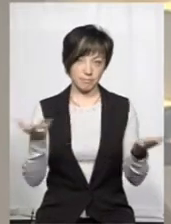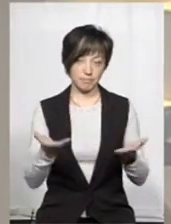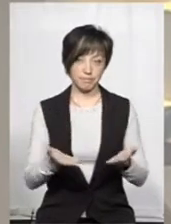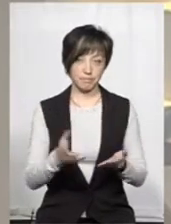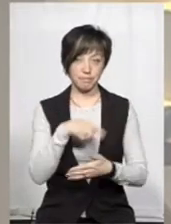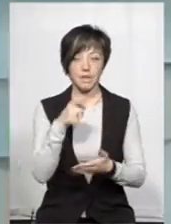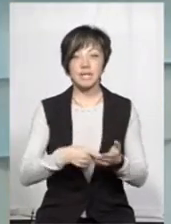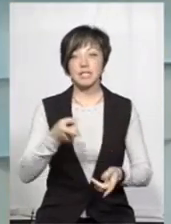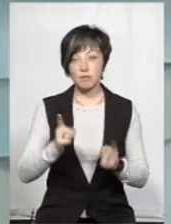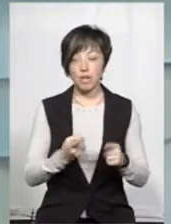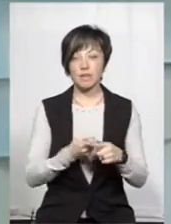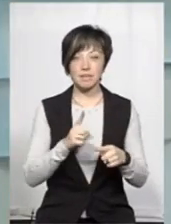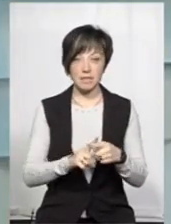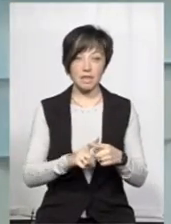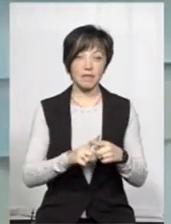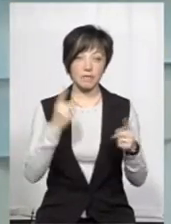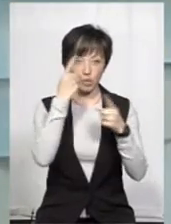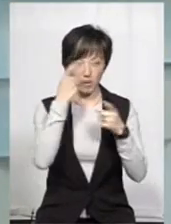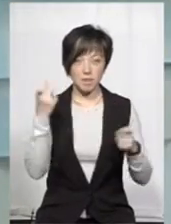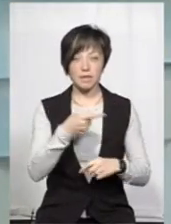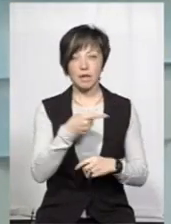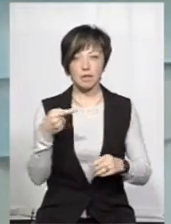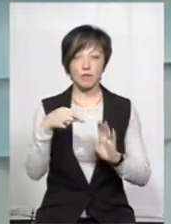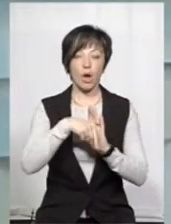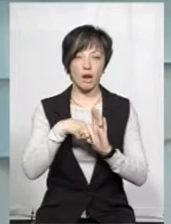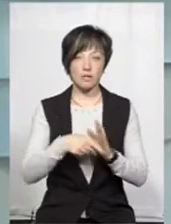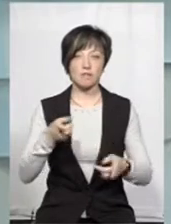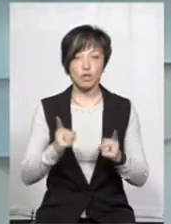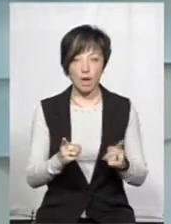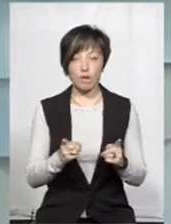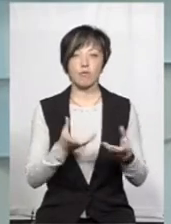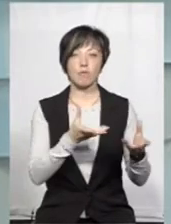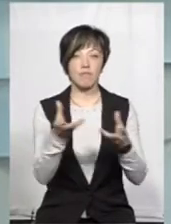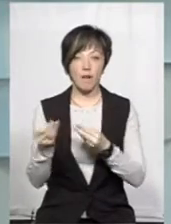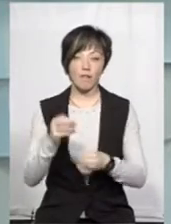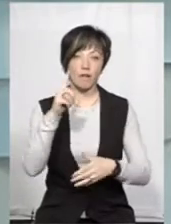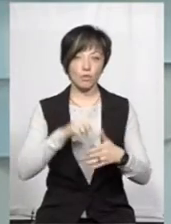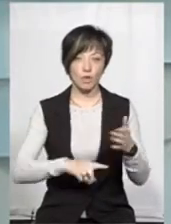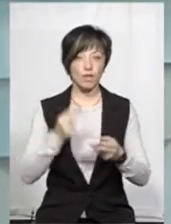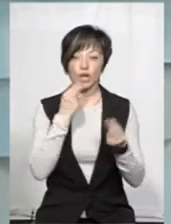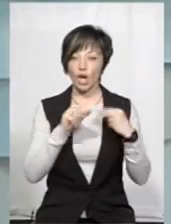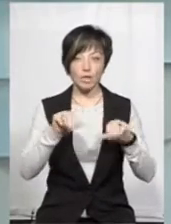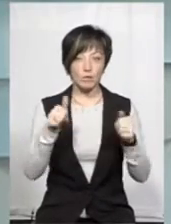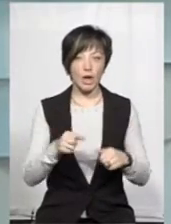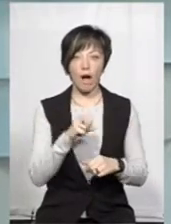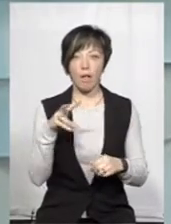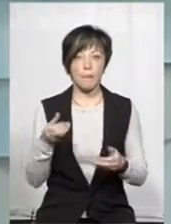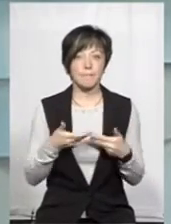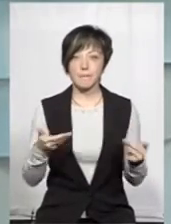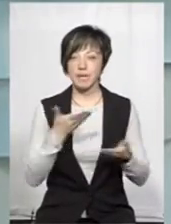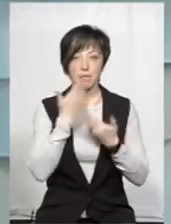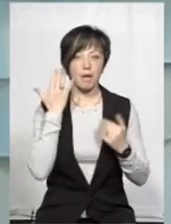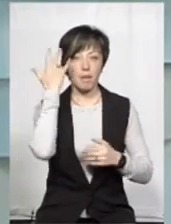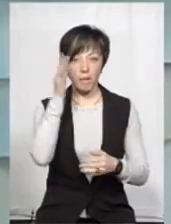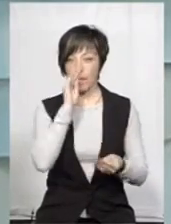відомоє? Ну, звичайно, це інформація негативного характеру, звичайно, вона впливає на довіру на найкращим чином, але ми не маємо